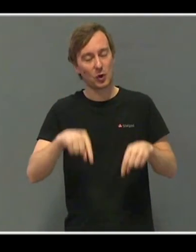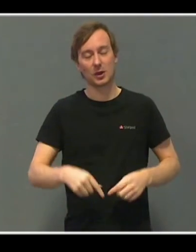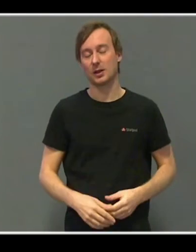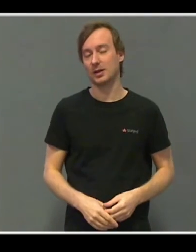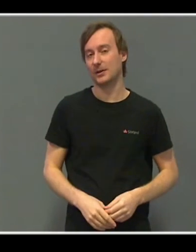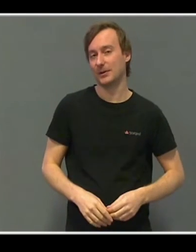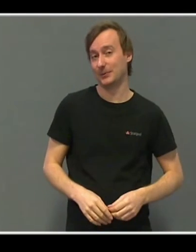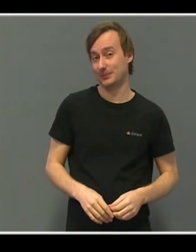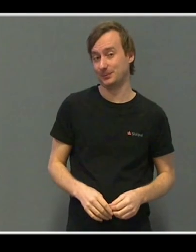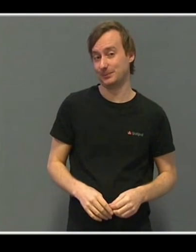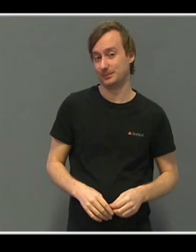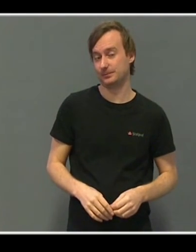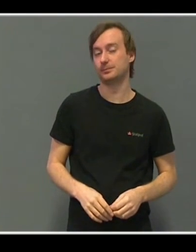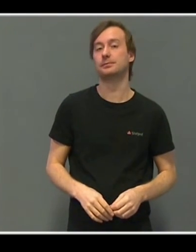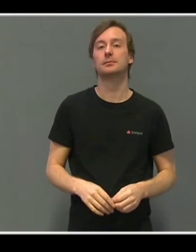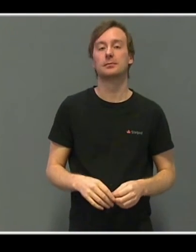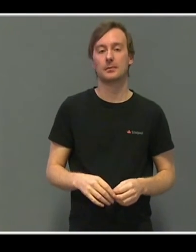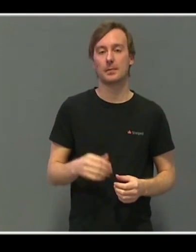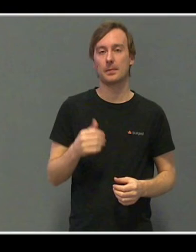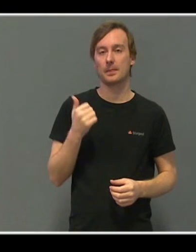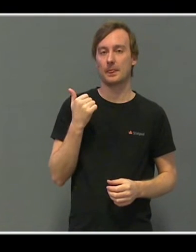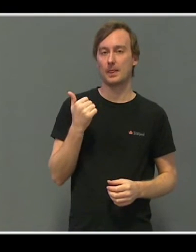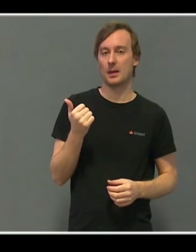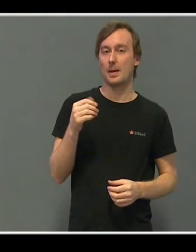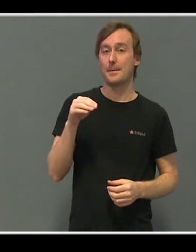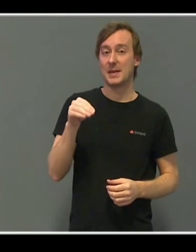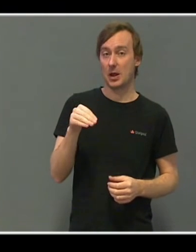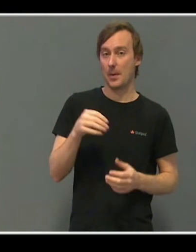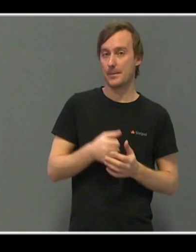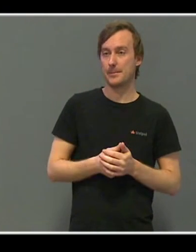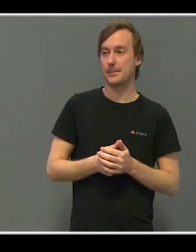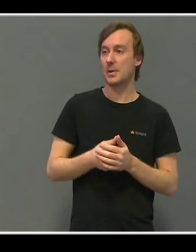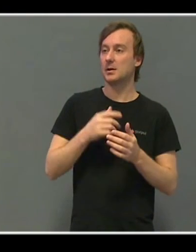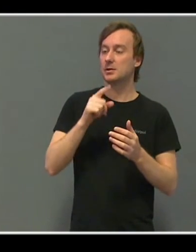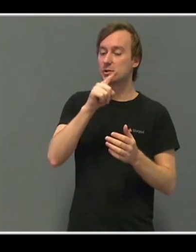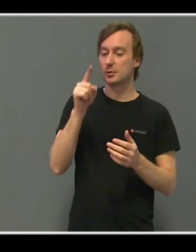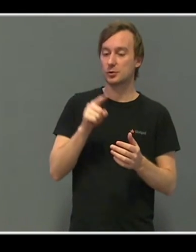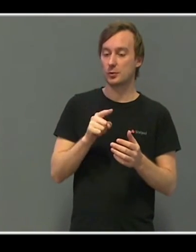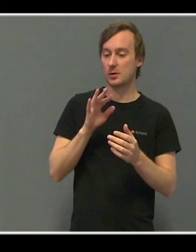Det har kommet et spørsmål fra chatten,